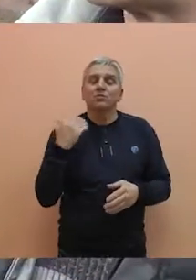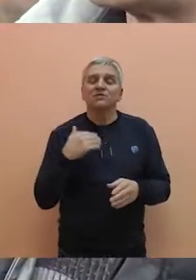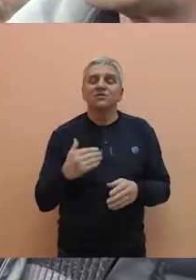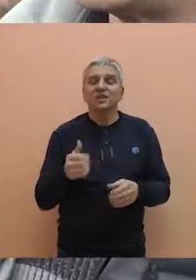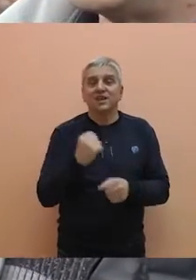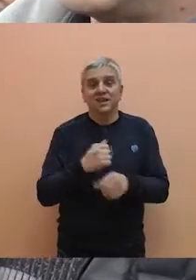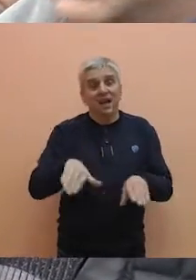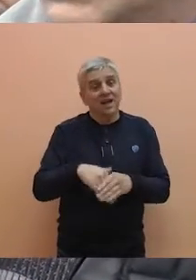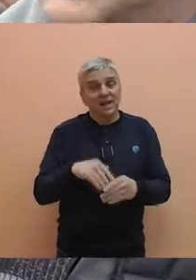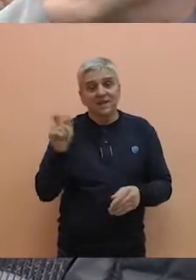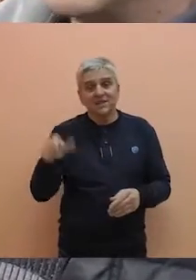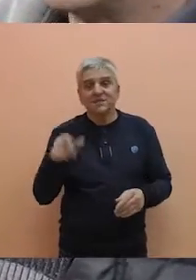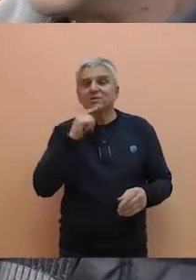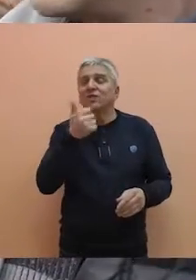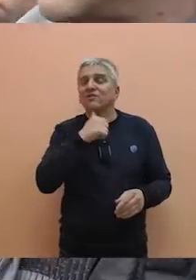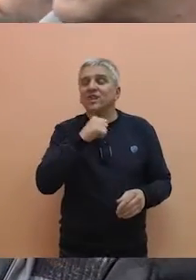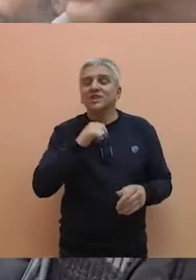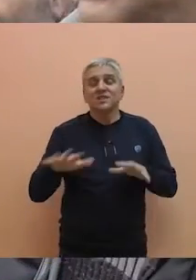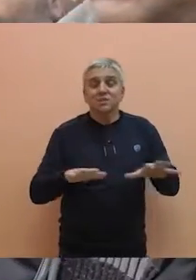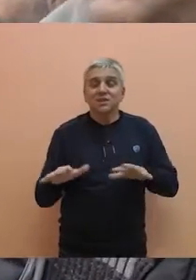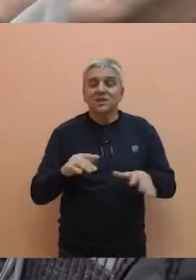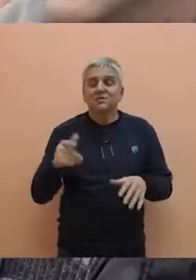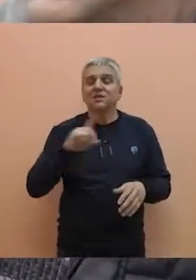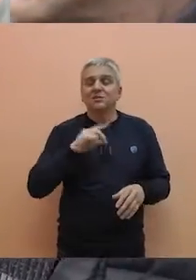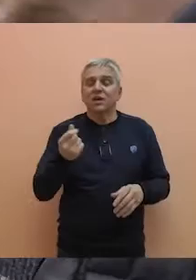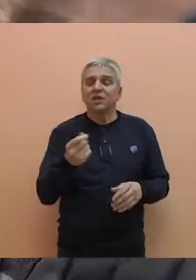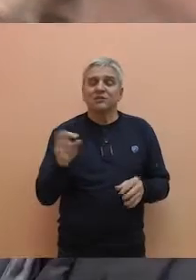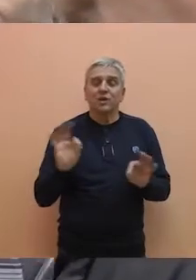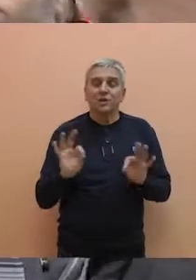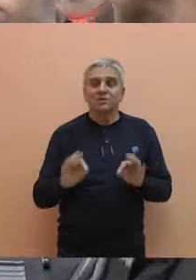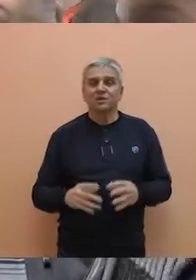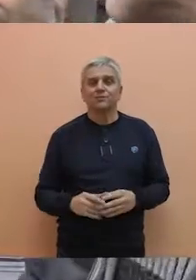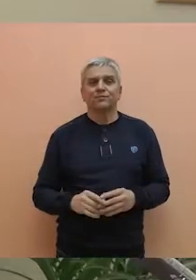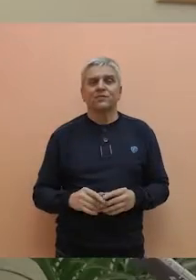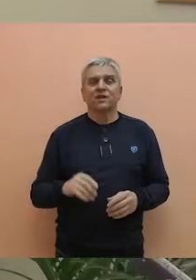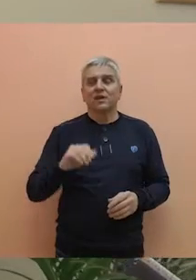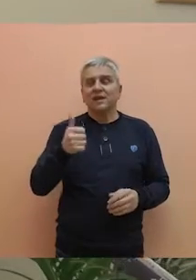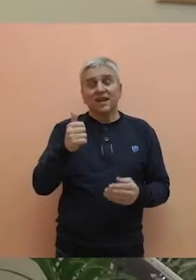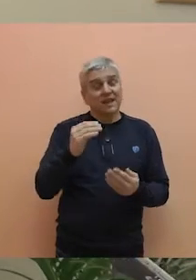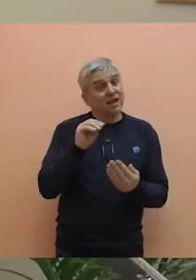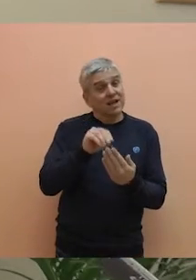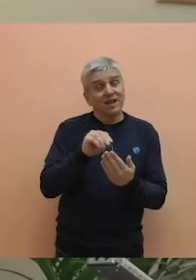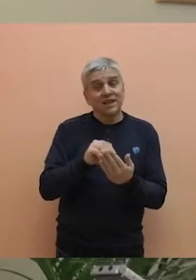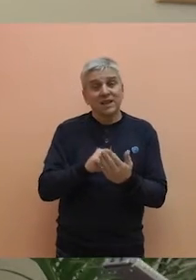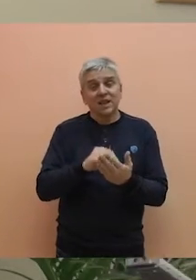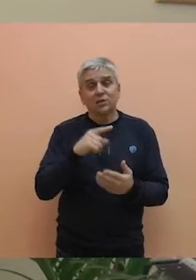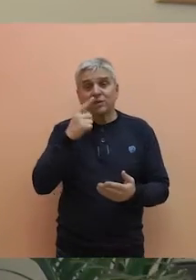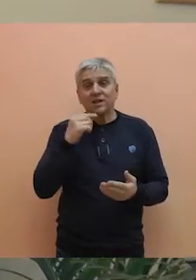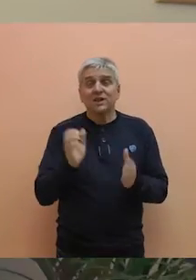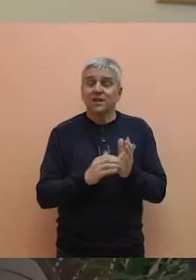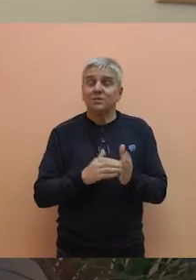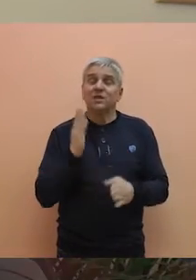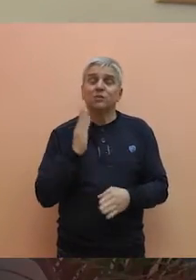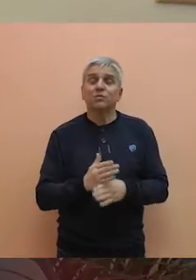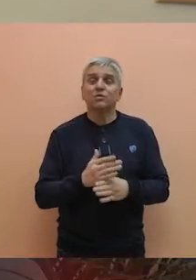kako bi Ministarstvo financija moglo da opredeli konkretnu sumu za ovu namenu. Jedan od kriterijuma mora da bude